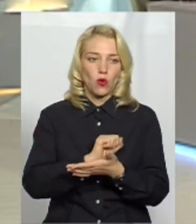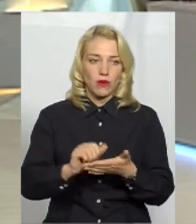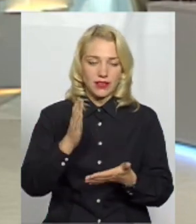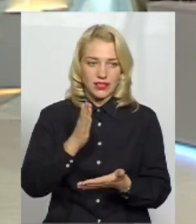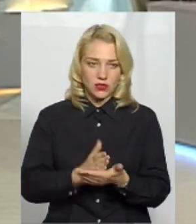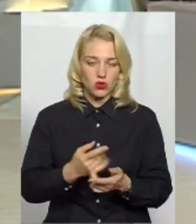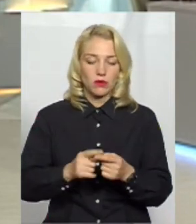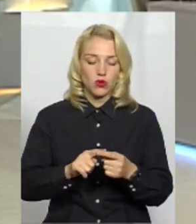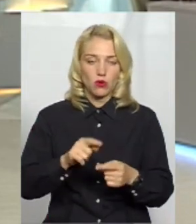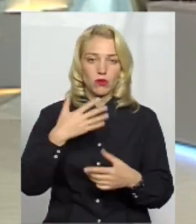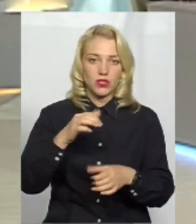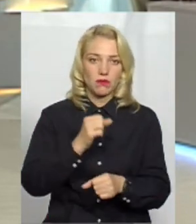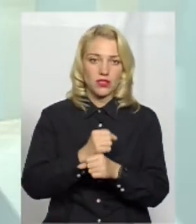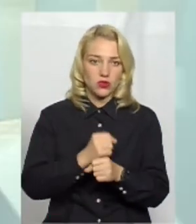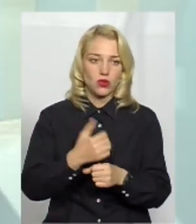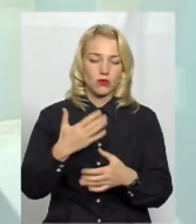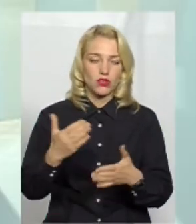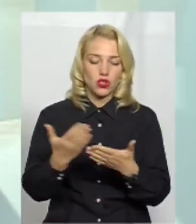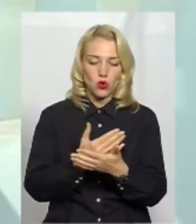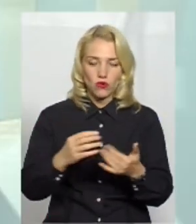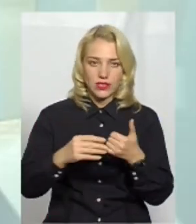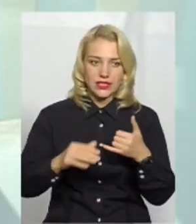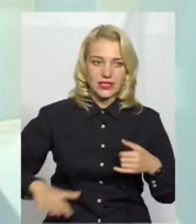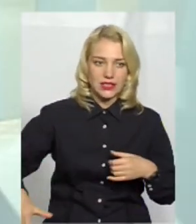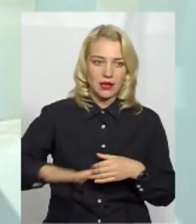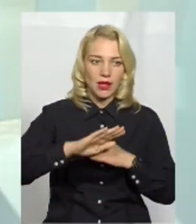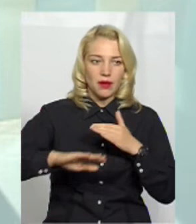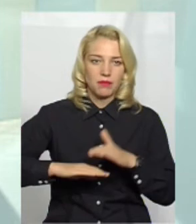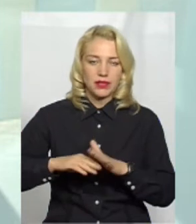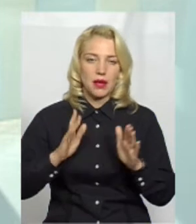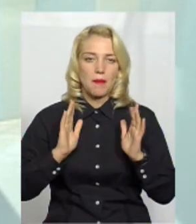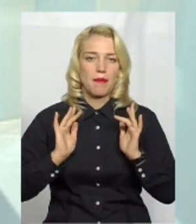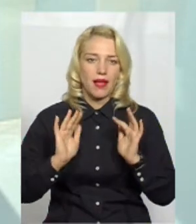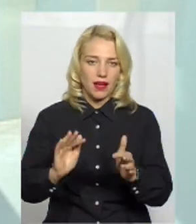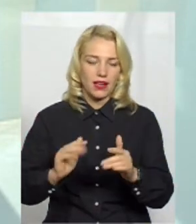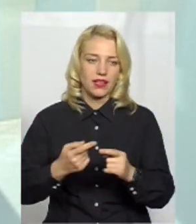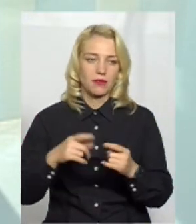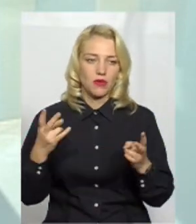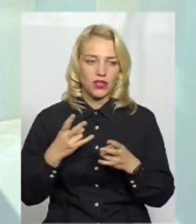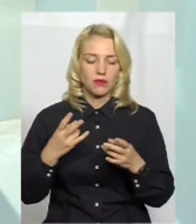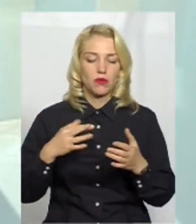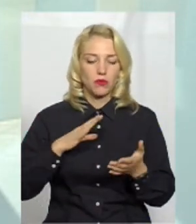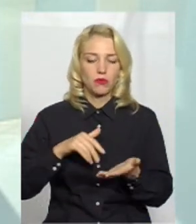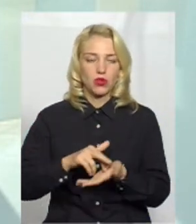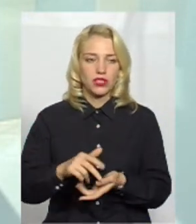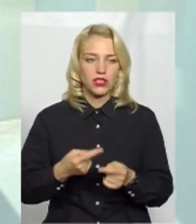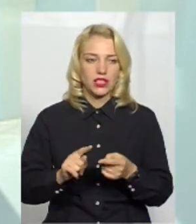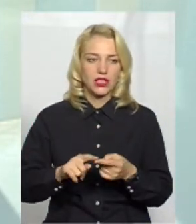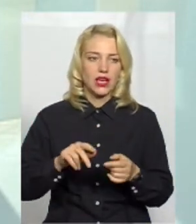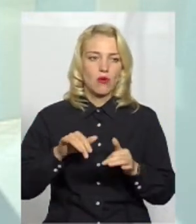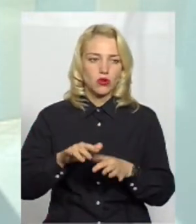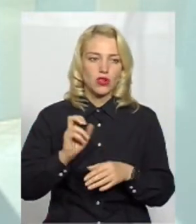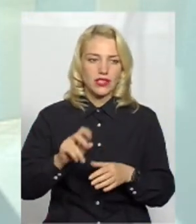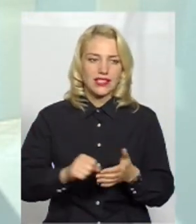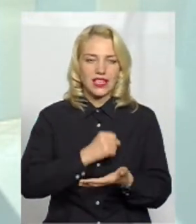і по ньому ми вже працюємо, відводимо нові земельні ділянки під парки, під сквери. Але він мав би пройти таку процедуру, як затвердження на